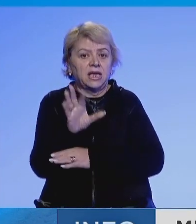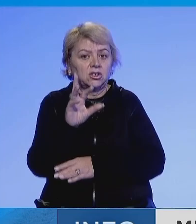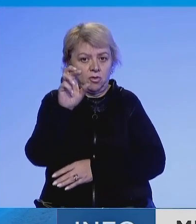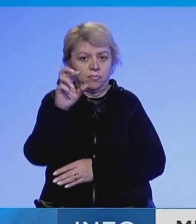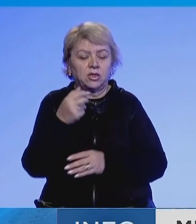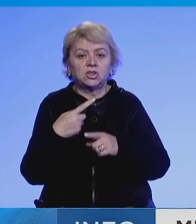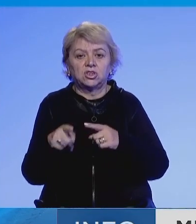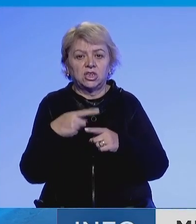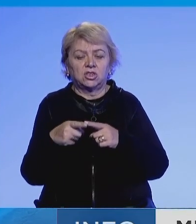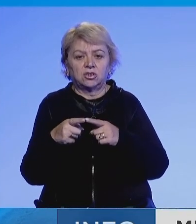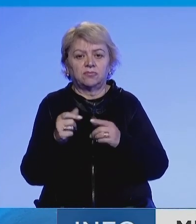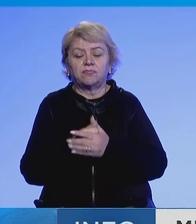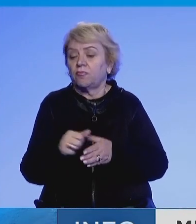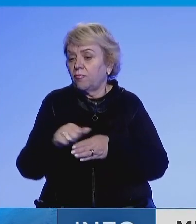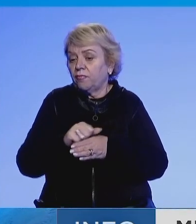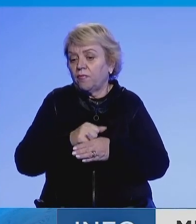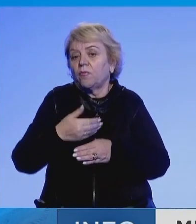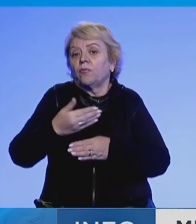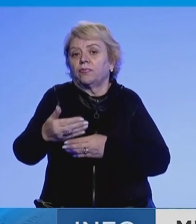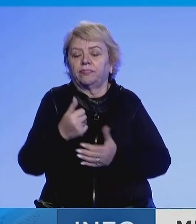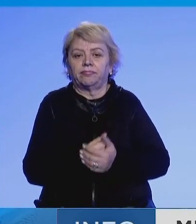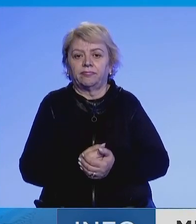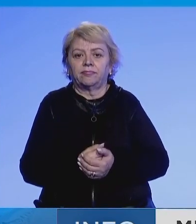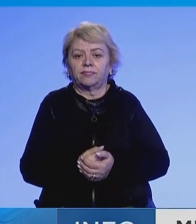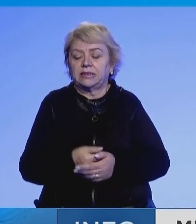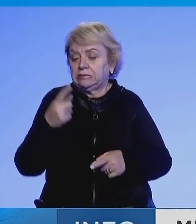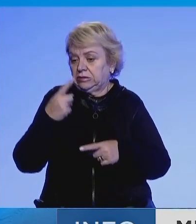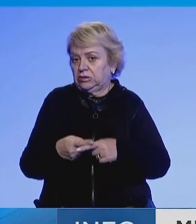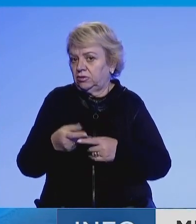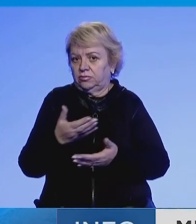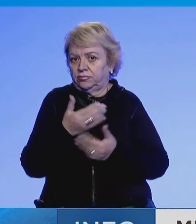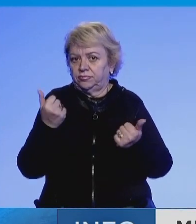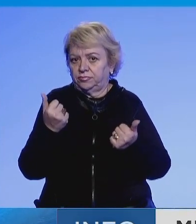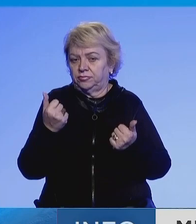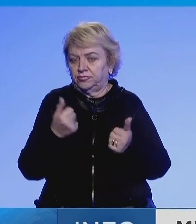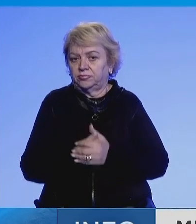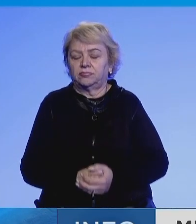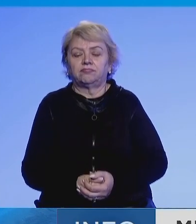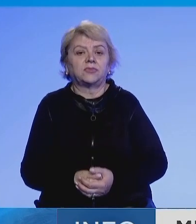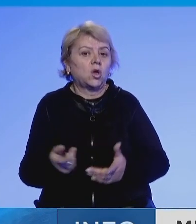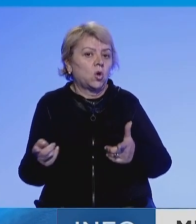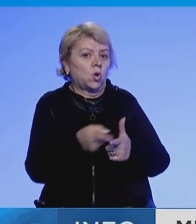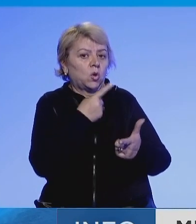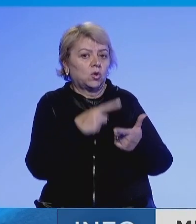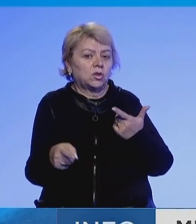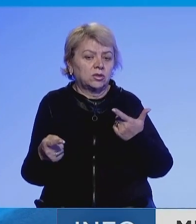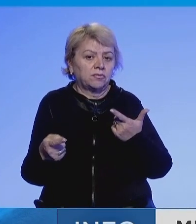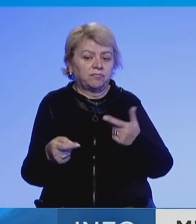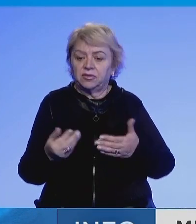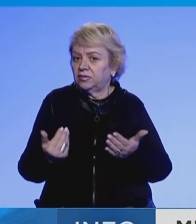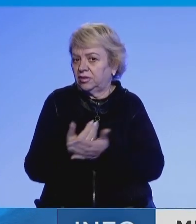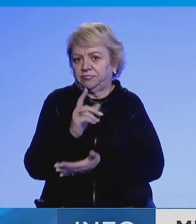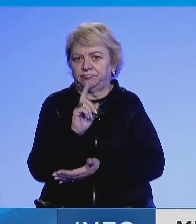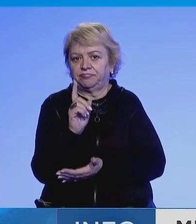për qështjen muajsh, nuk ka diqka më konkrete ose diqka tre, mirë po